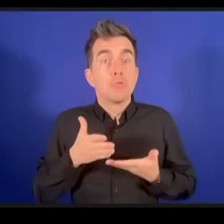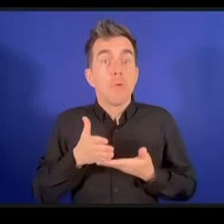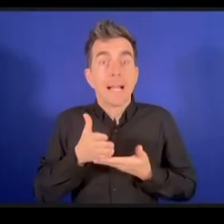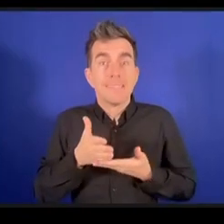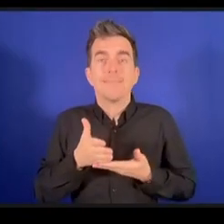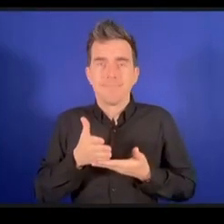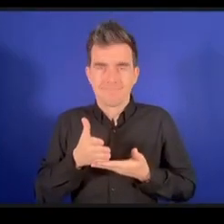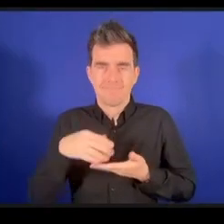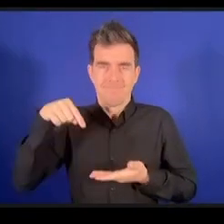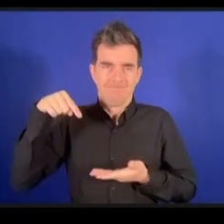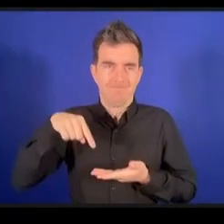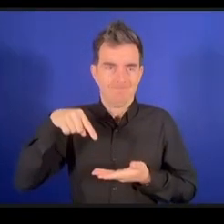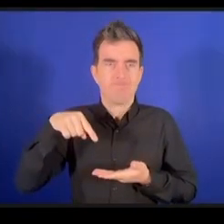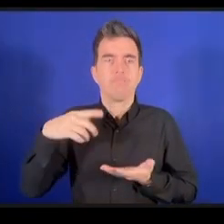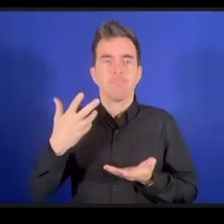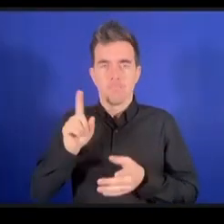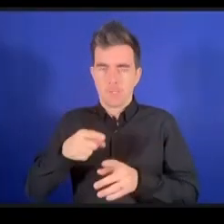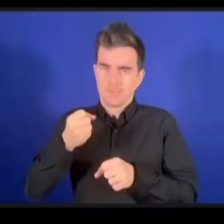أن نعمل سويا